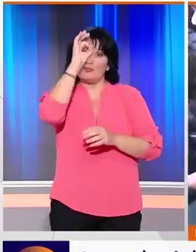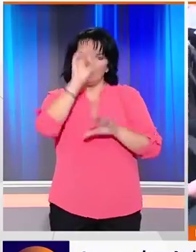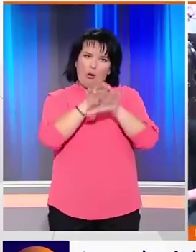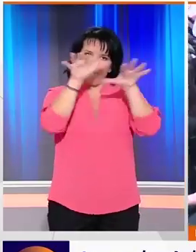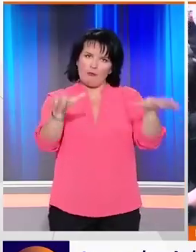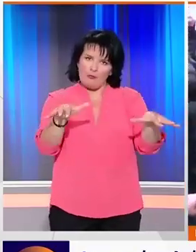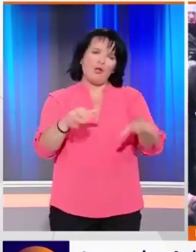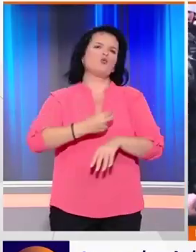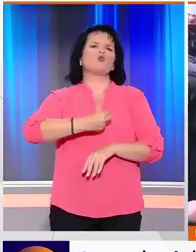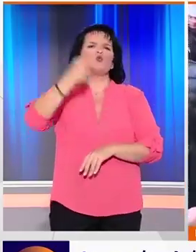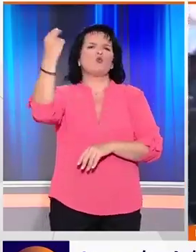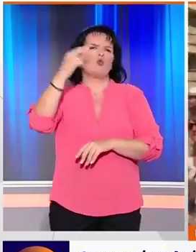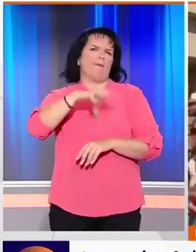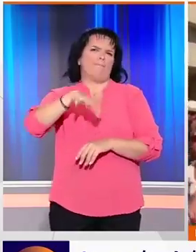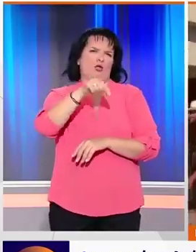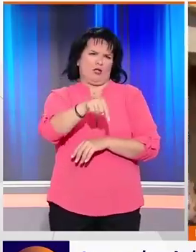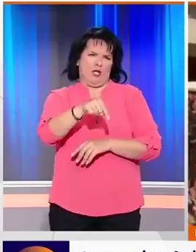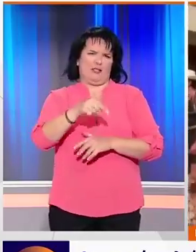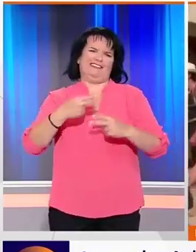ποδός στο φημισμένο τουριστικό θέρετρο.